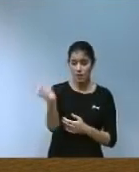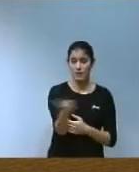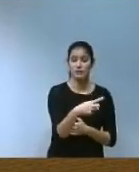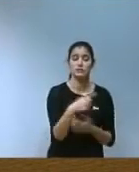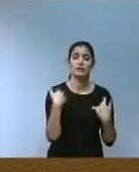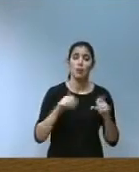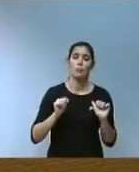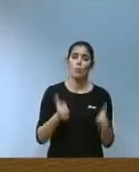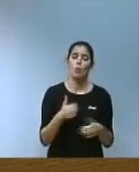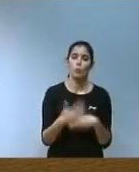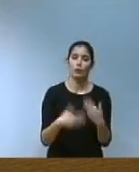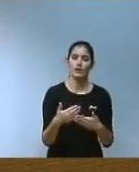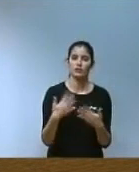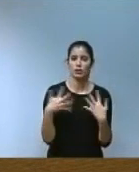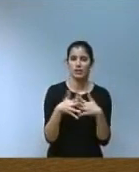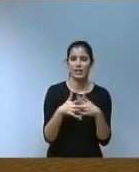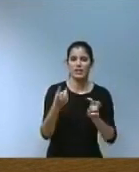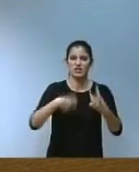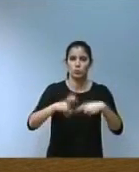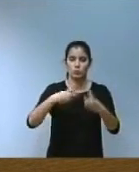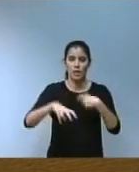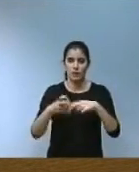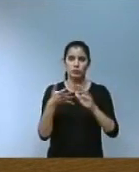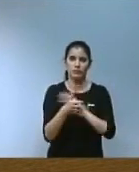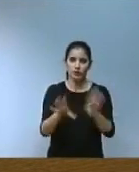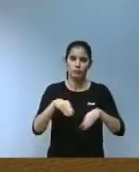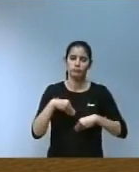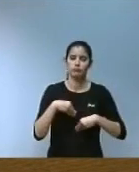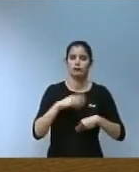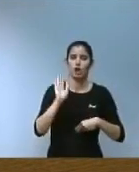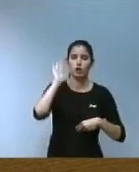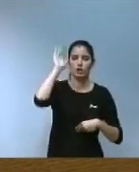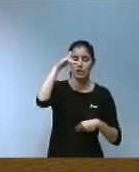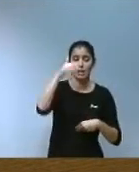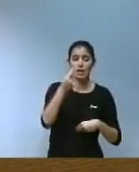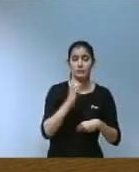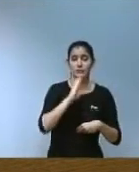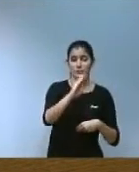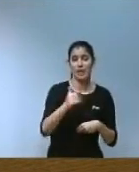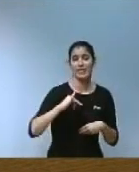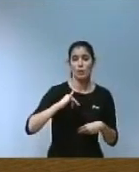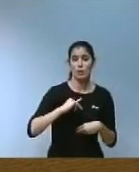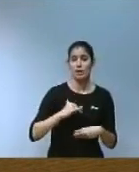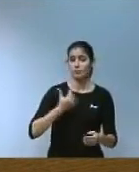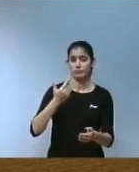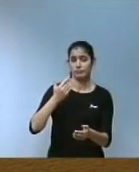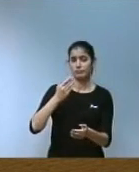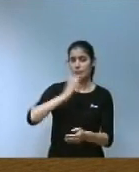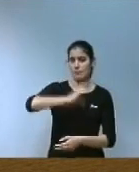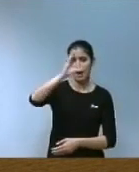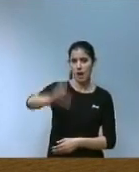iniciar un procés de reestructuració que ha suposat l'assumpció per part de la Generalitat tant del deute com de la gestió final d'en dues